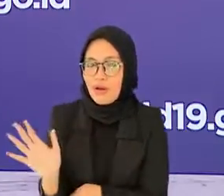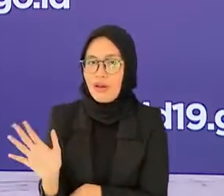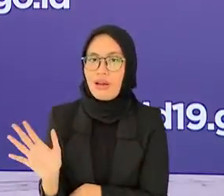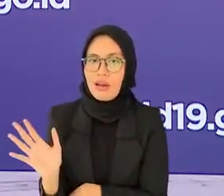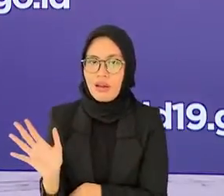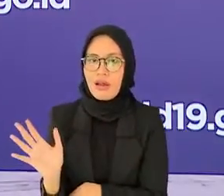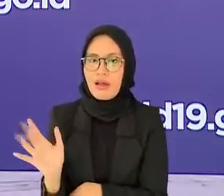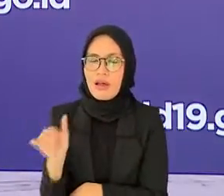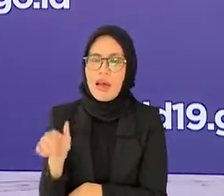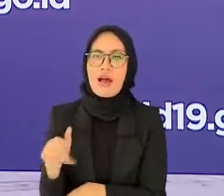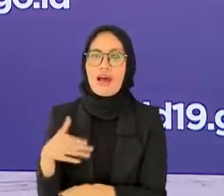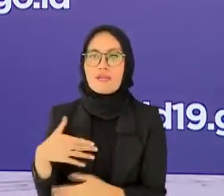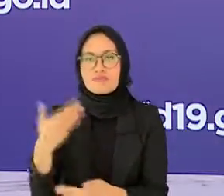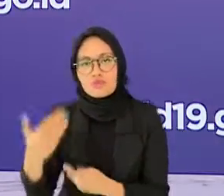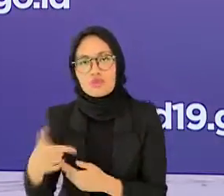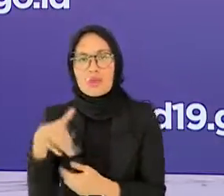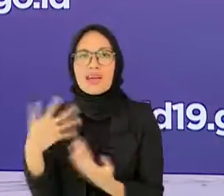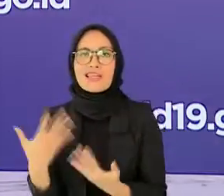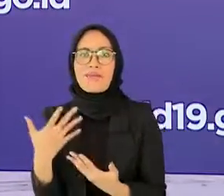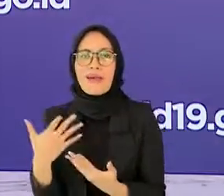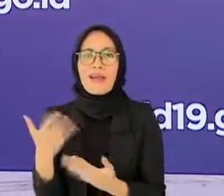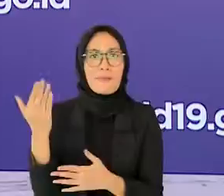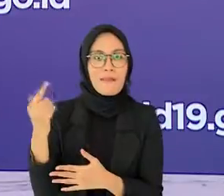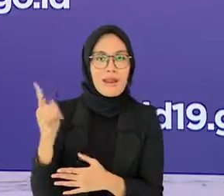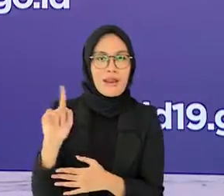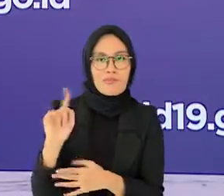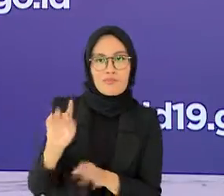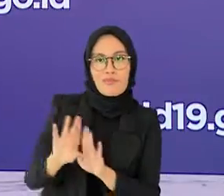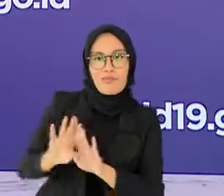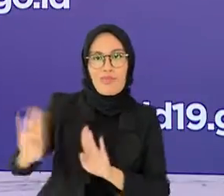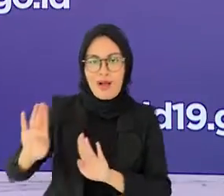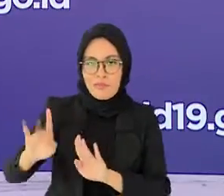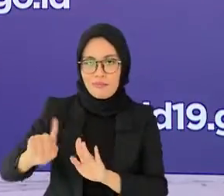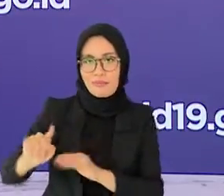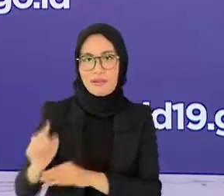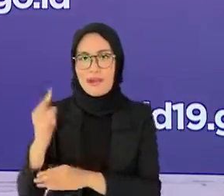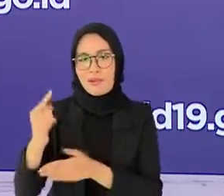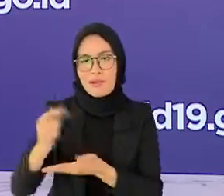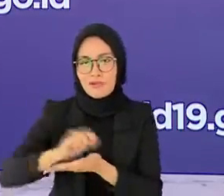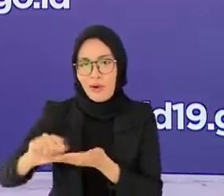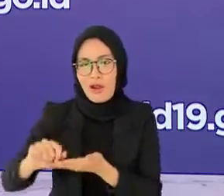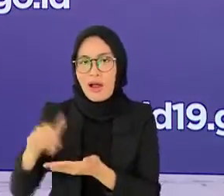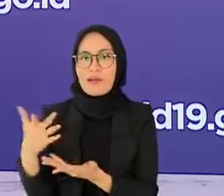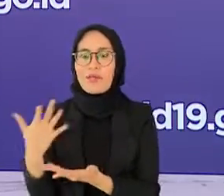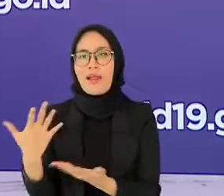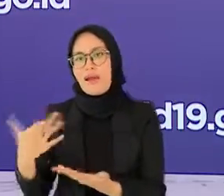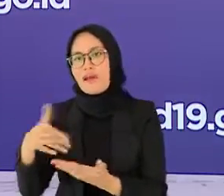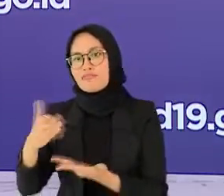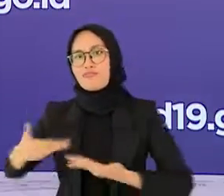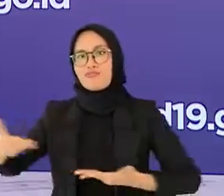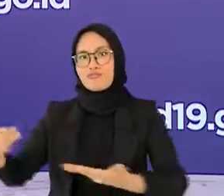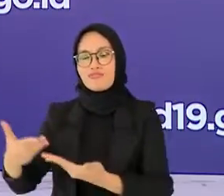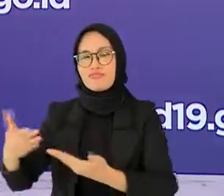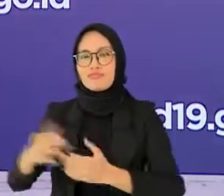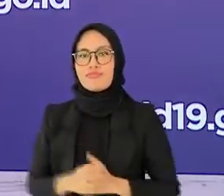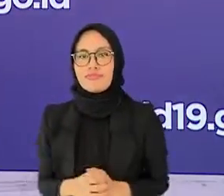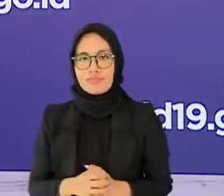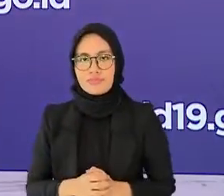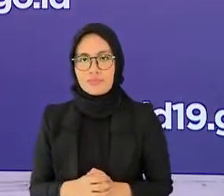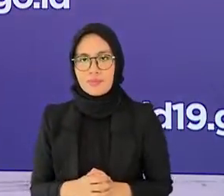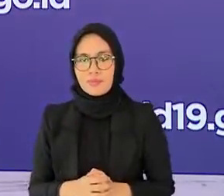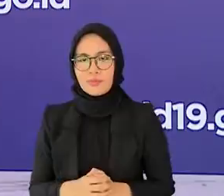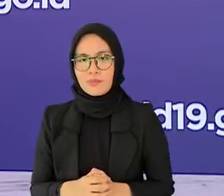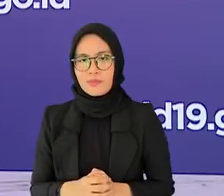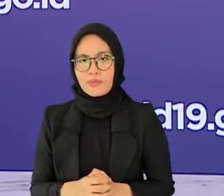muka hari pertama kemarin apakah adanya penurunan level PPKM di sejumlah daerah sekarang berpeluang untuk menambah